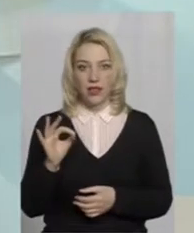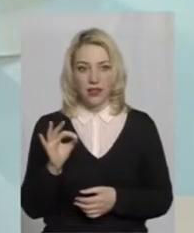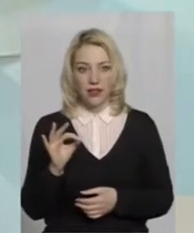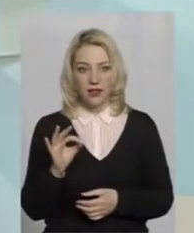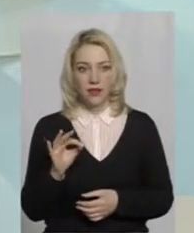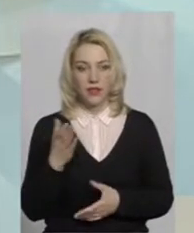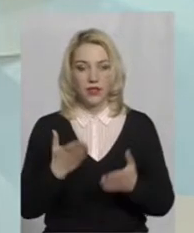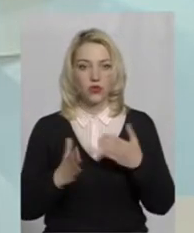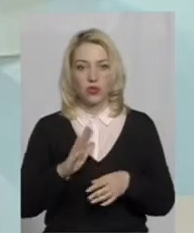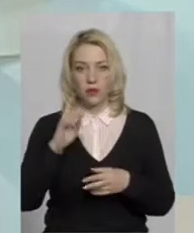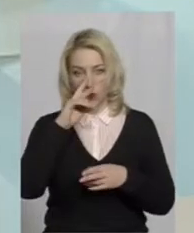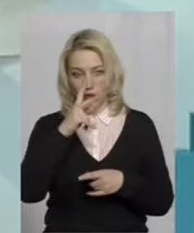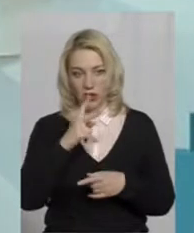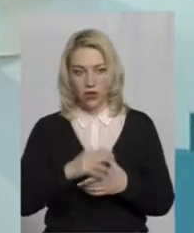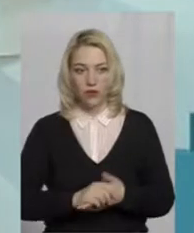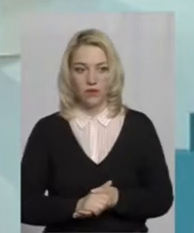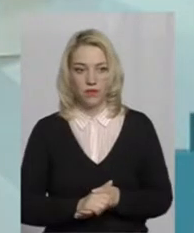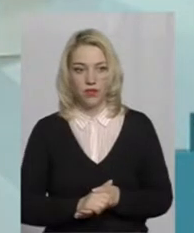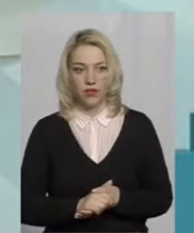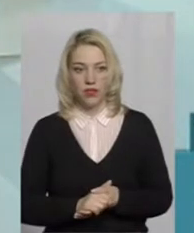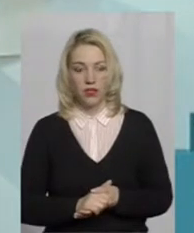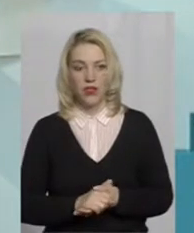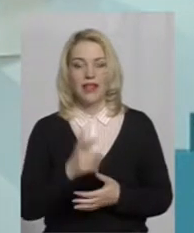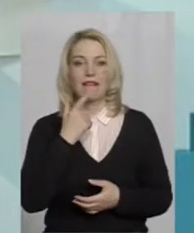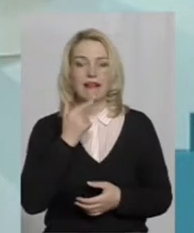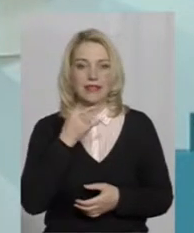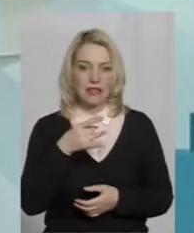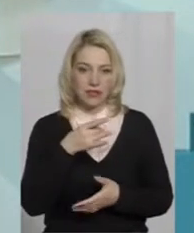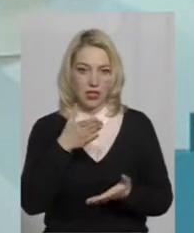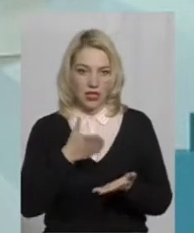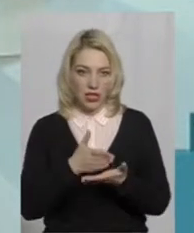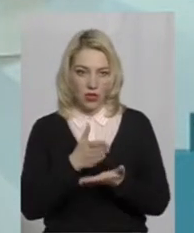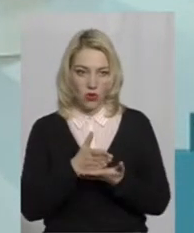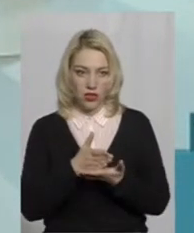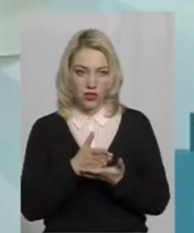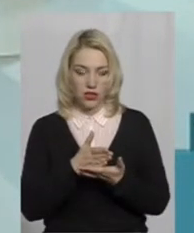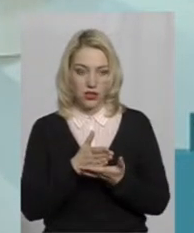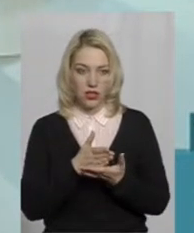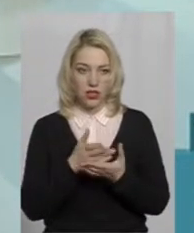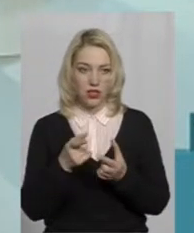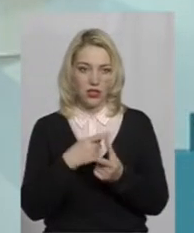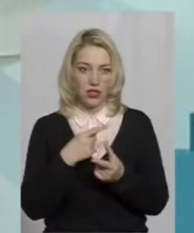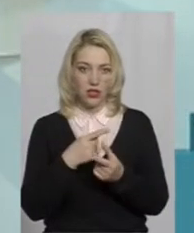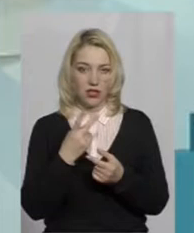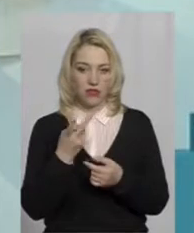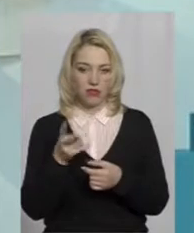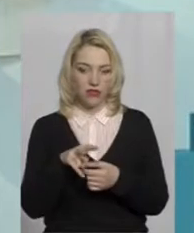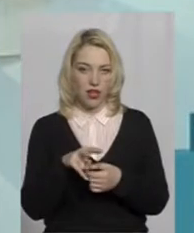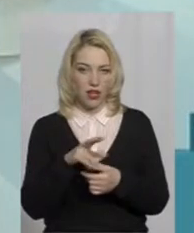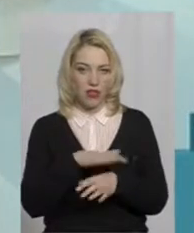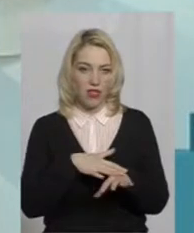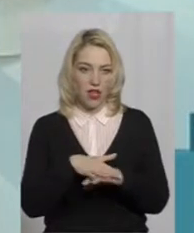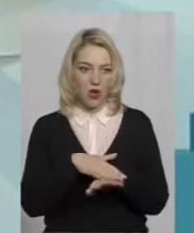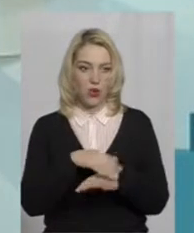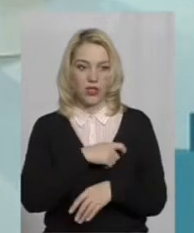Якщо не помиляюсь, в Карселівському районі є, чи був народний депутат,